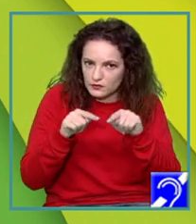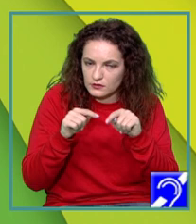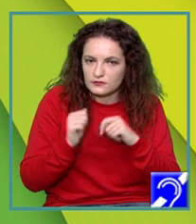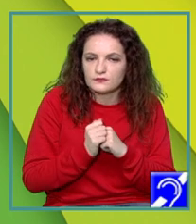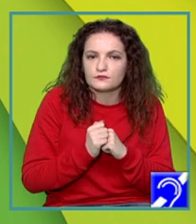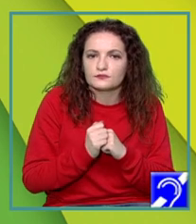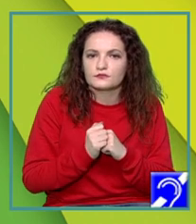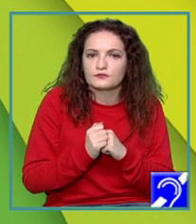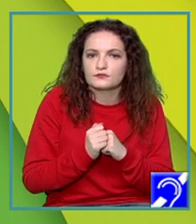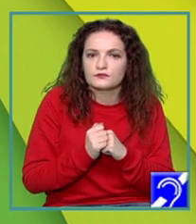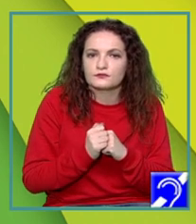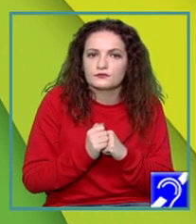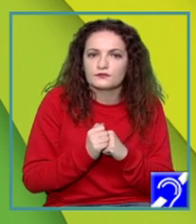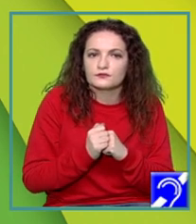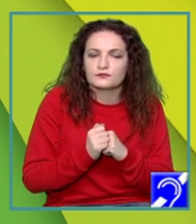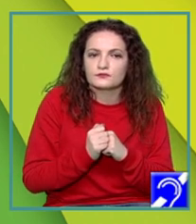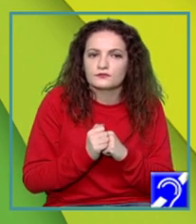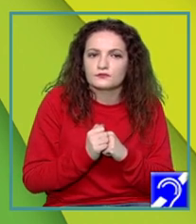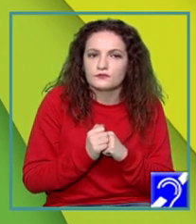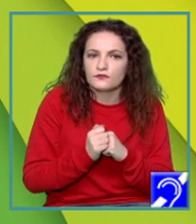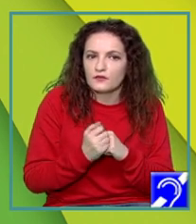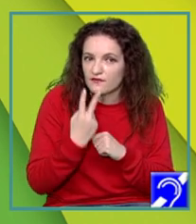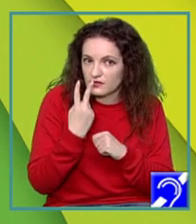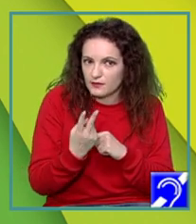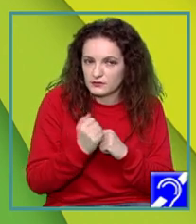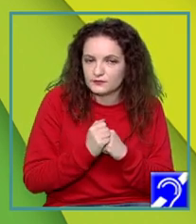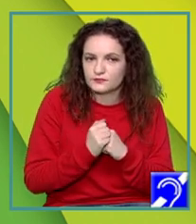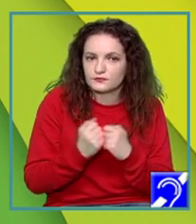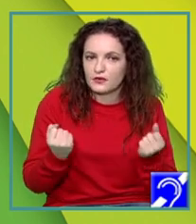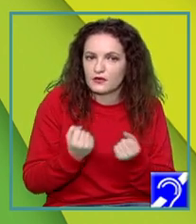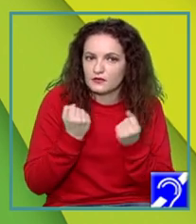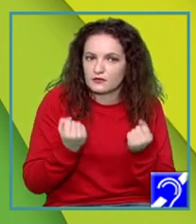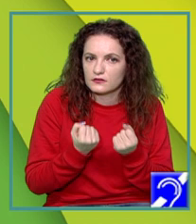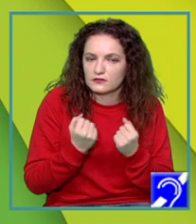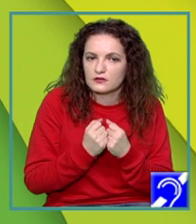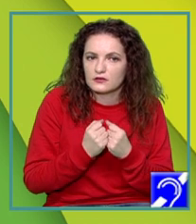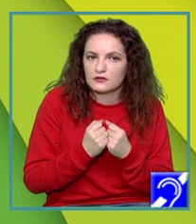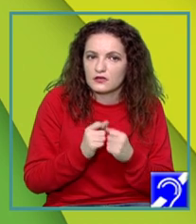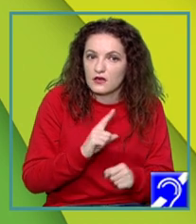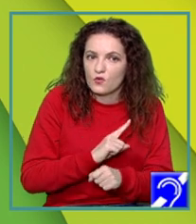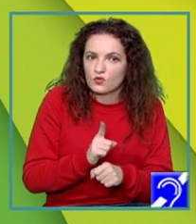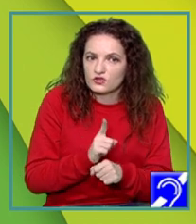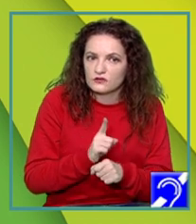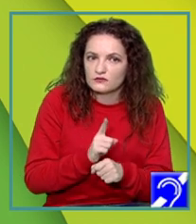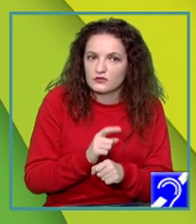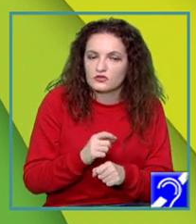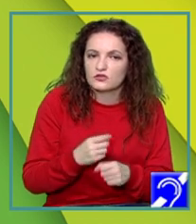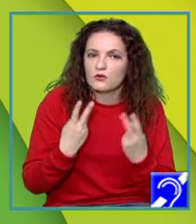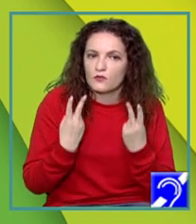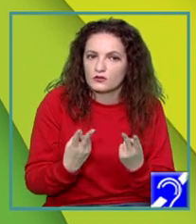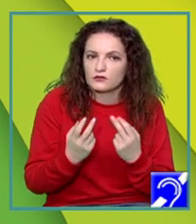metoda cadranelor, dacă vreți. Și atunci avem, el zice așa, că avem activități într-o zi urgente și importante.